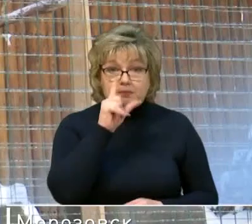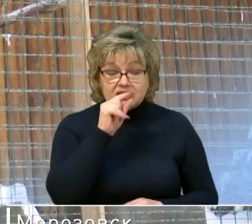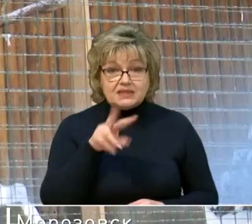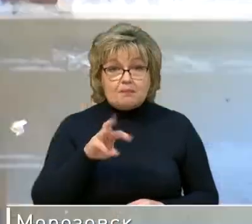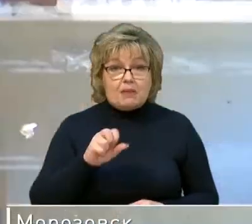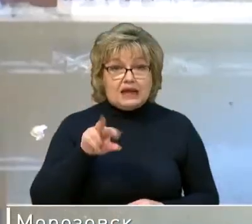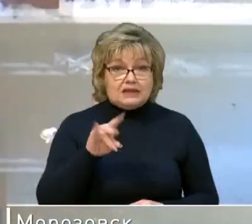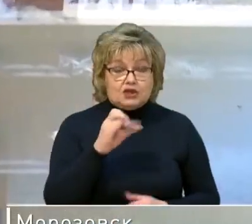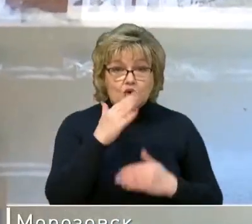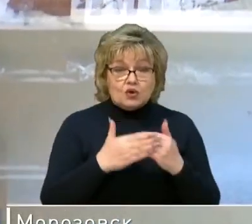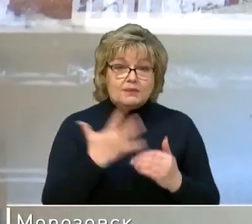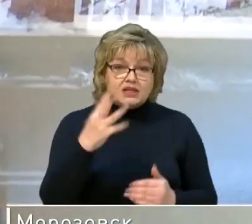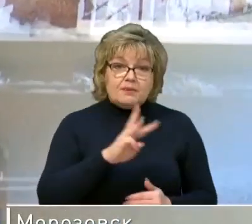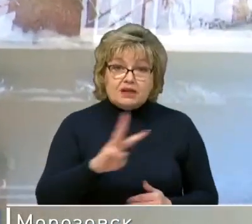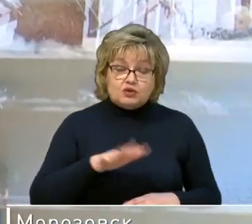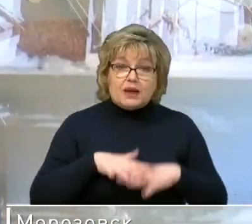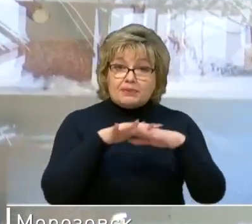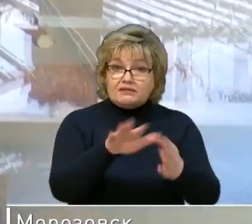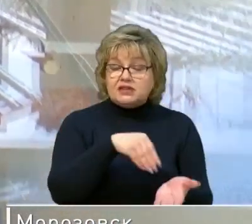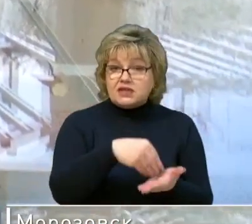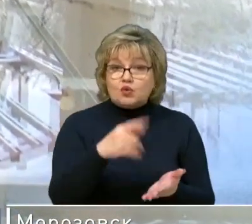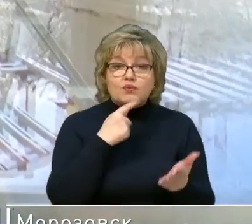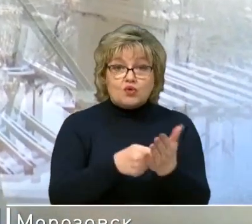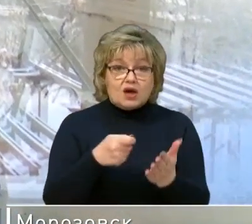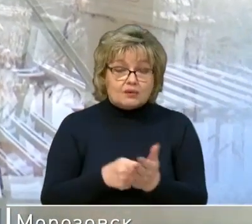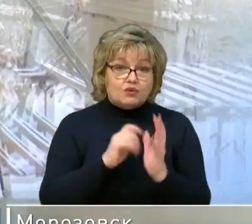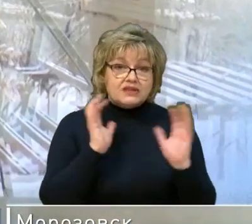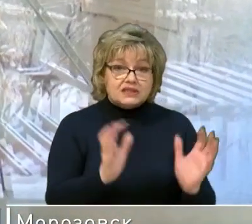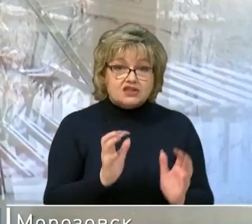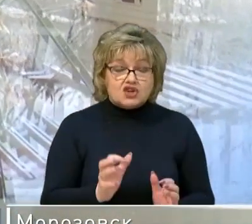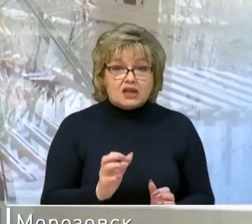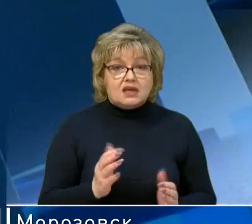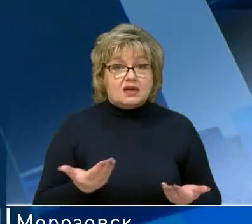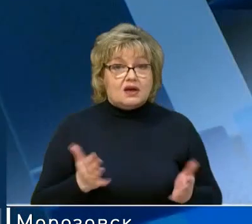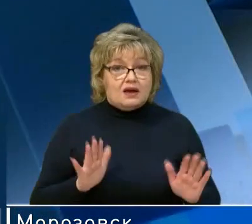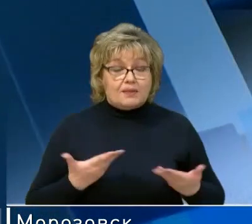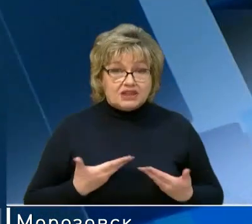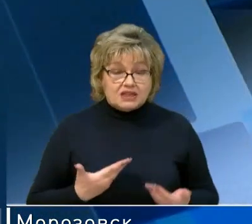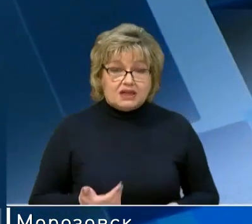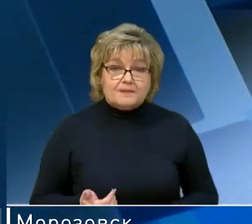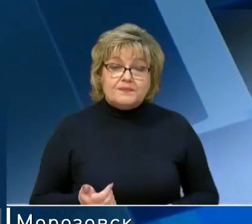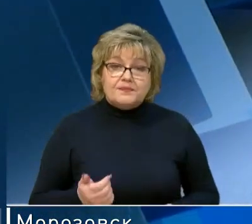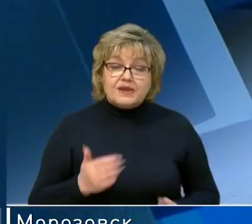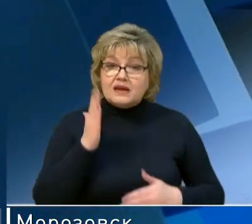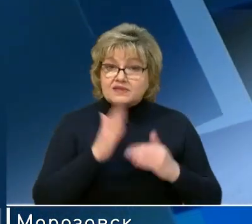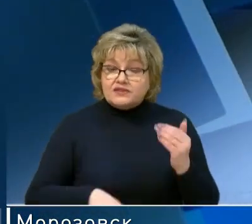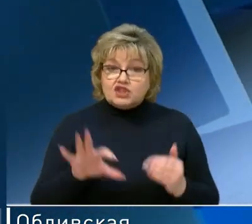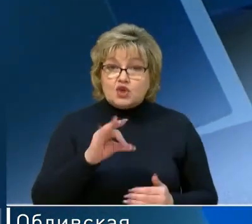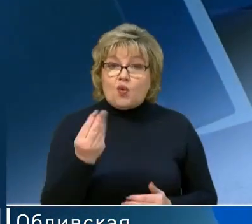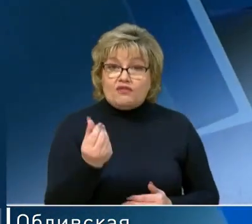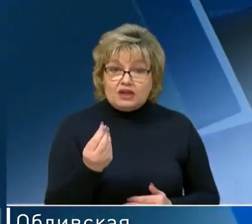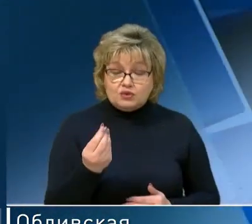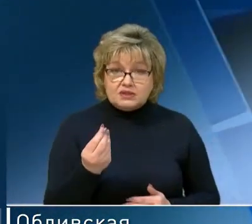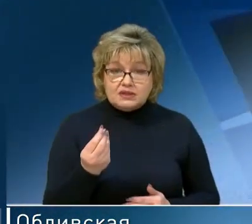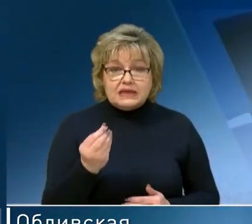«Малинки». Около 5 миллионов рублей направили на закупку кормов и содержание обитателей. И в завершении курс валют.